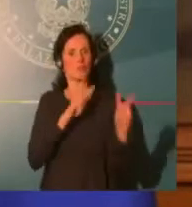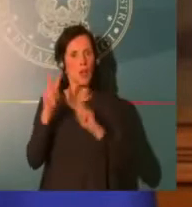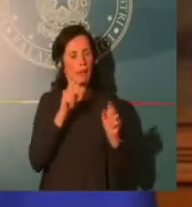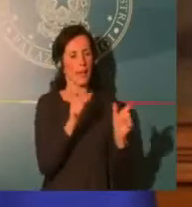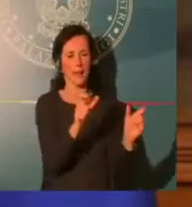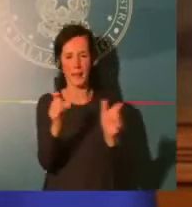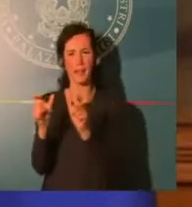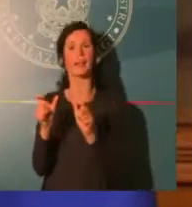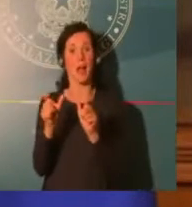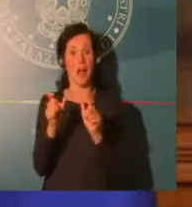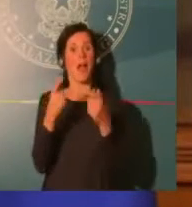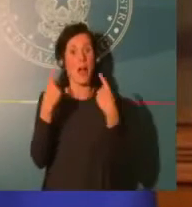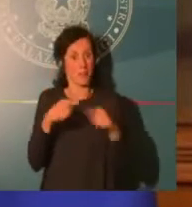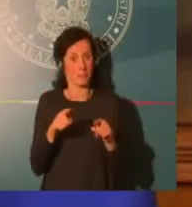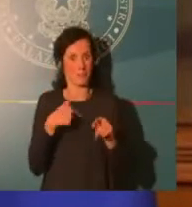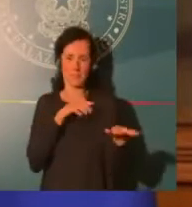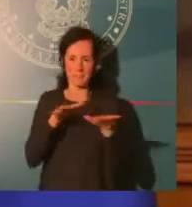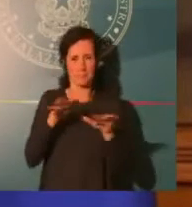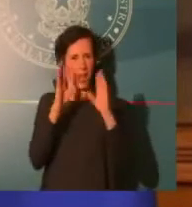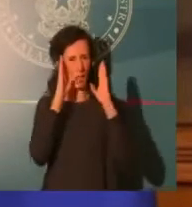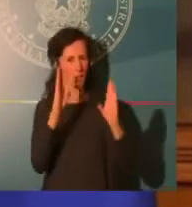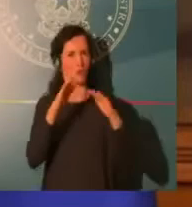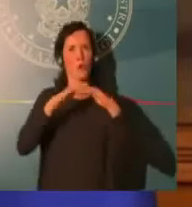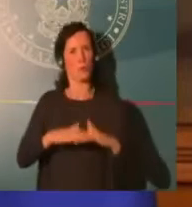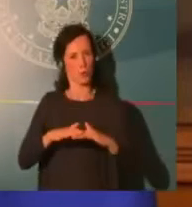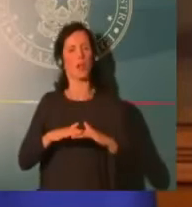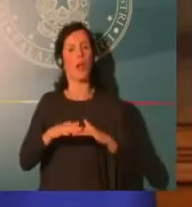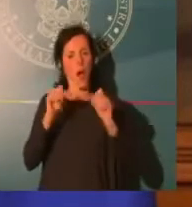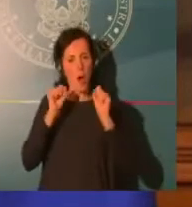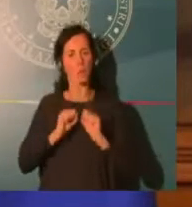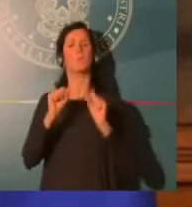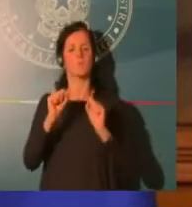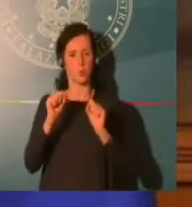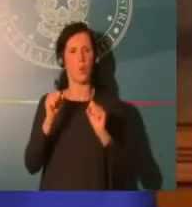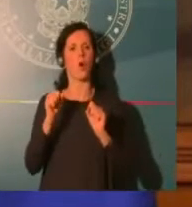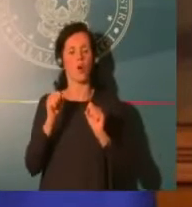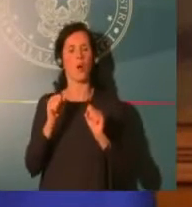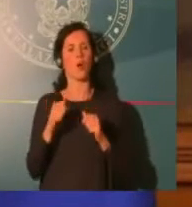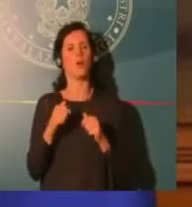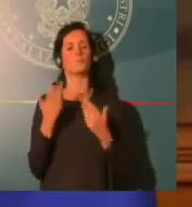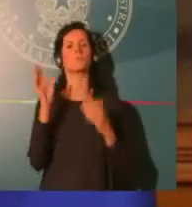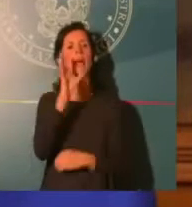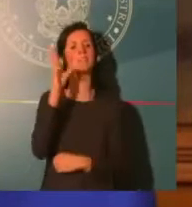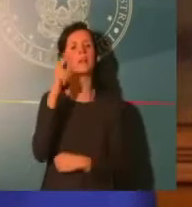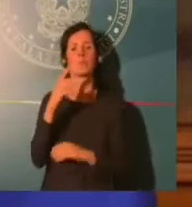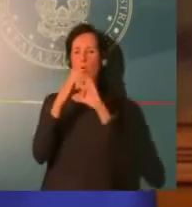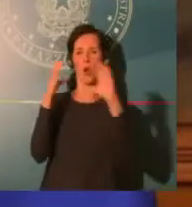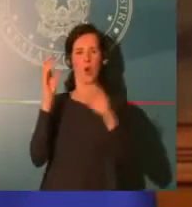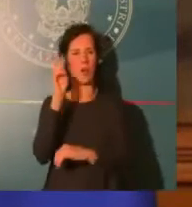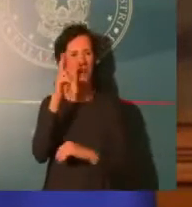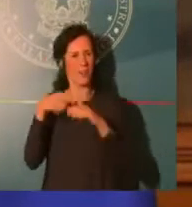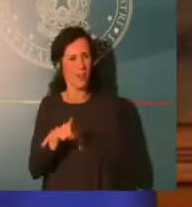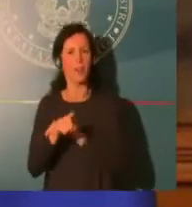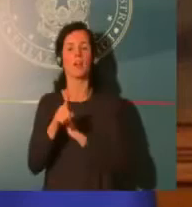pubblici, evitare assembramenti, ridurre o comunque diradare le occasioni di contatto